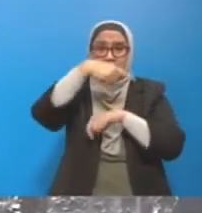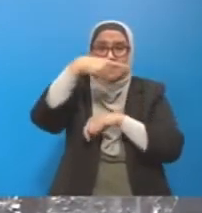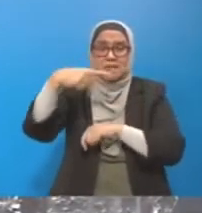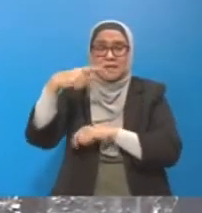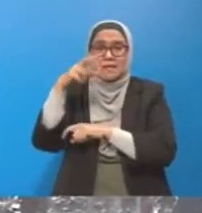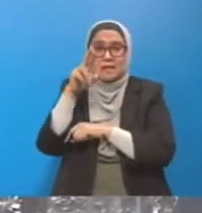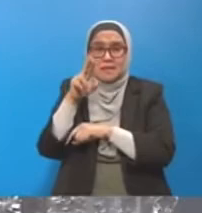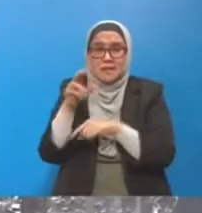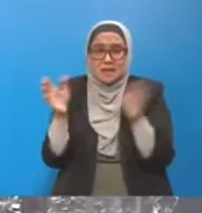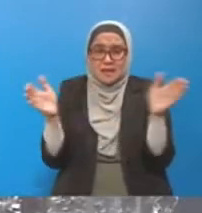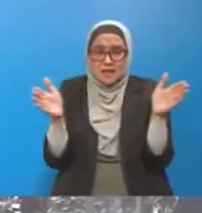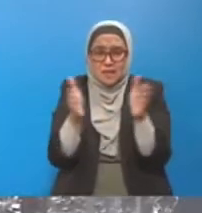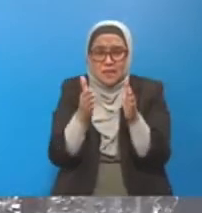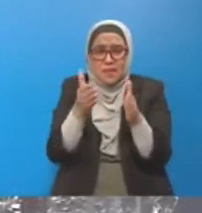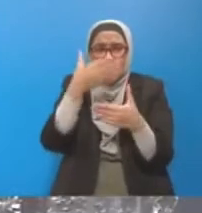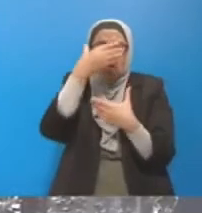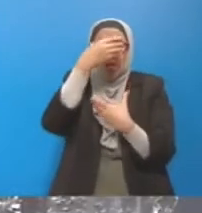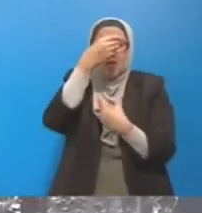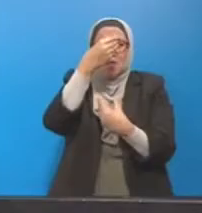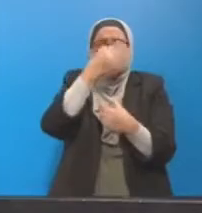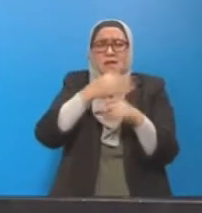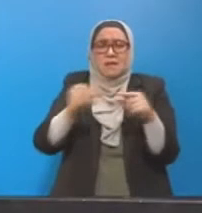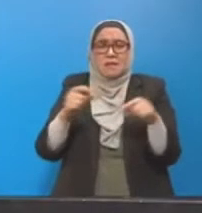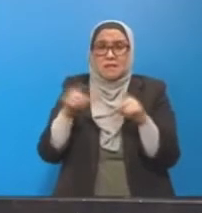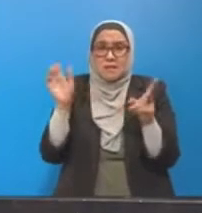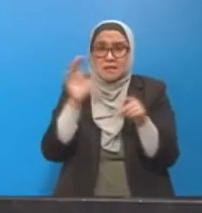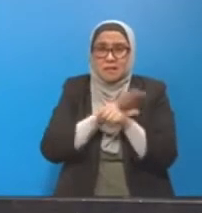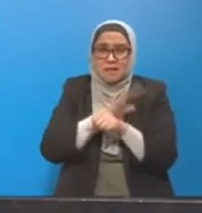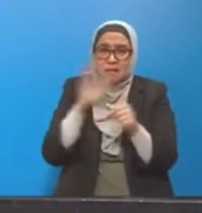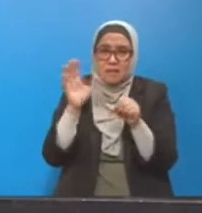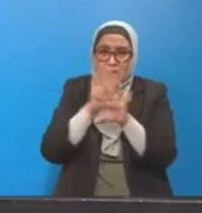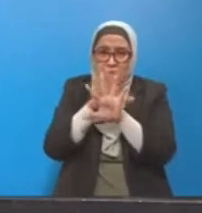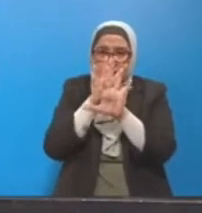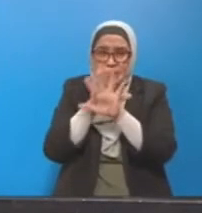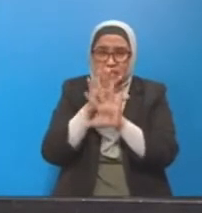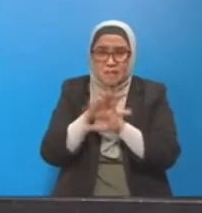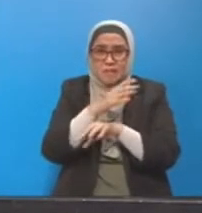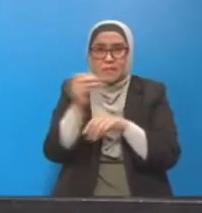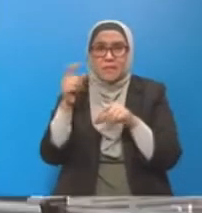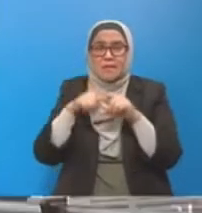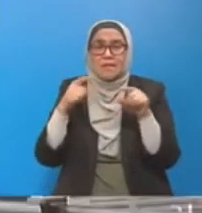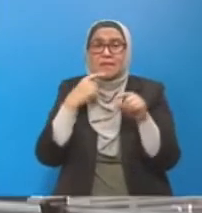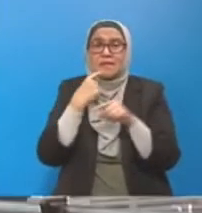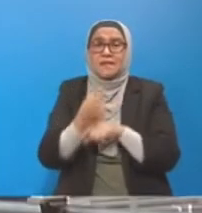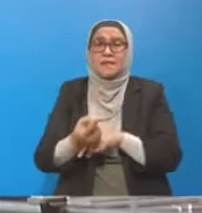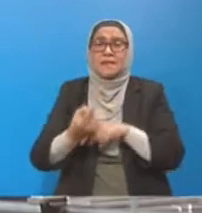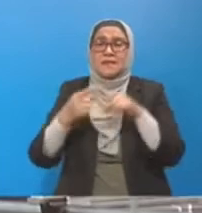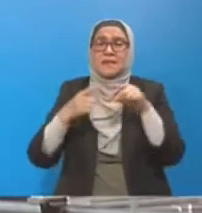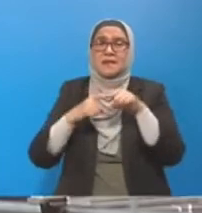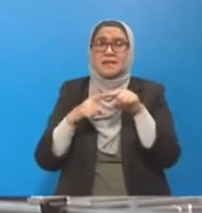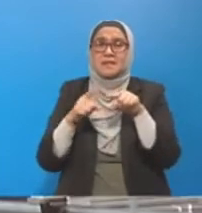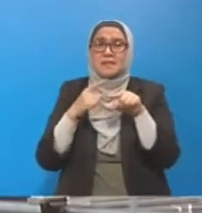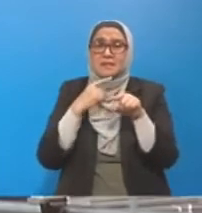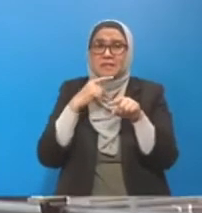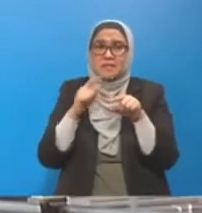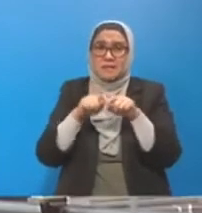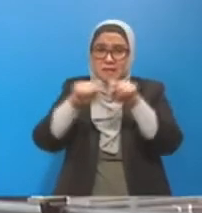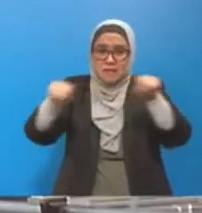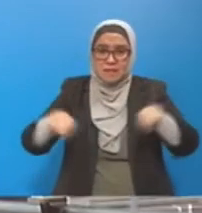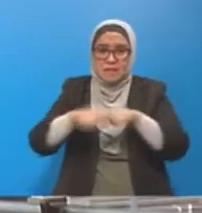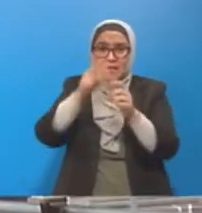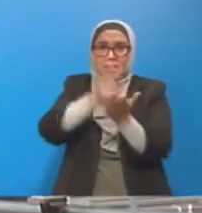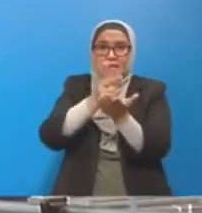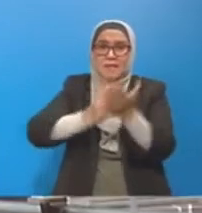tempat parking kereta yang berlapis-lapis. Adakah Kementerian berhasrat untuk menembus guna PPR sediada ini untuk